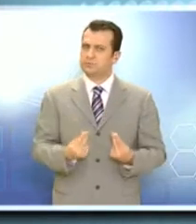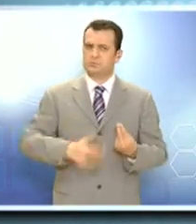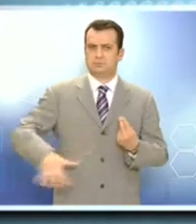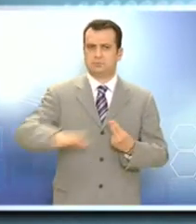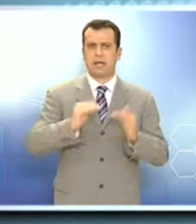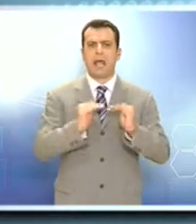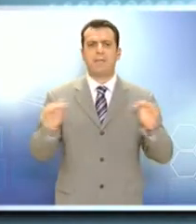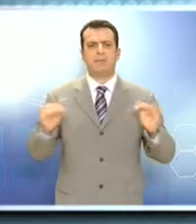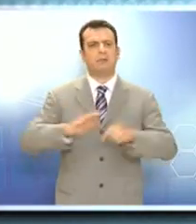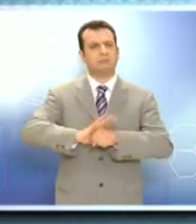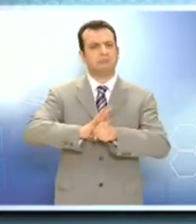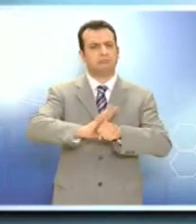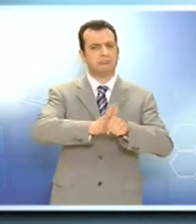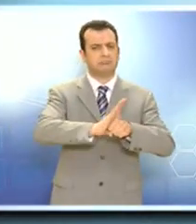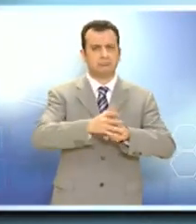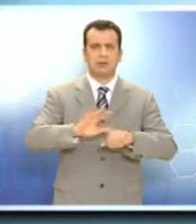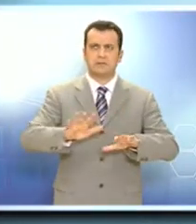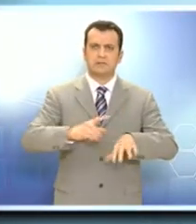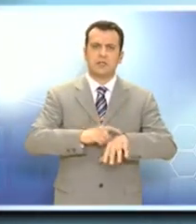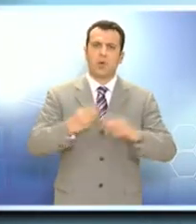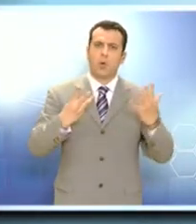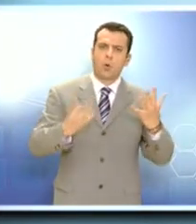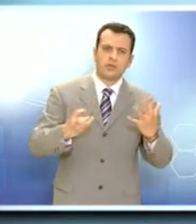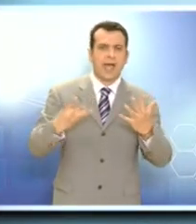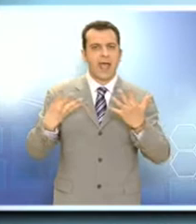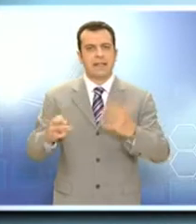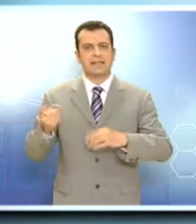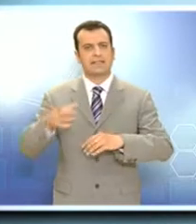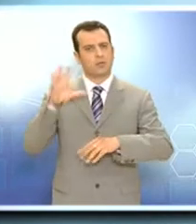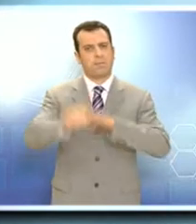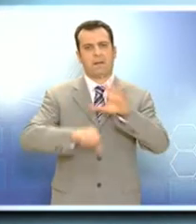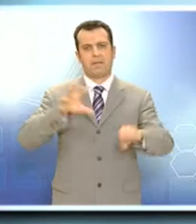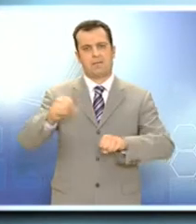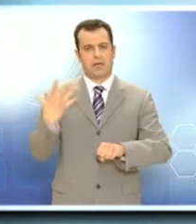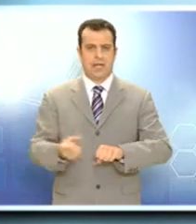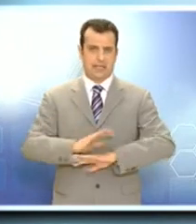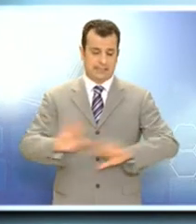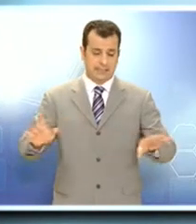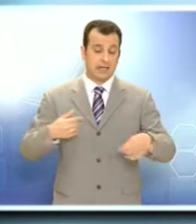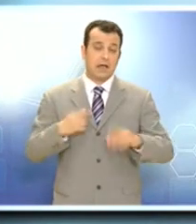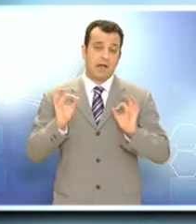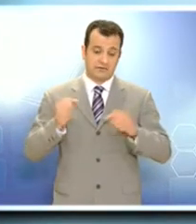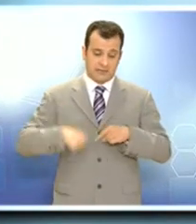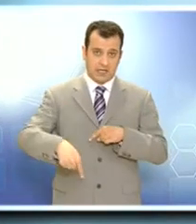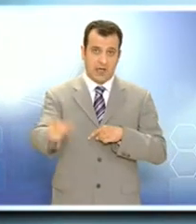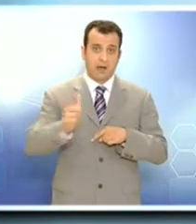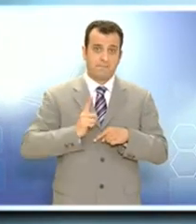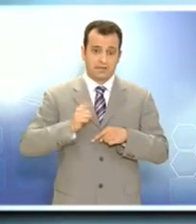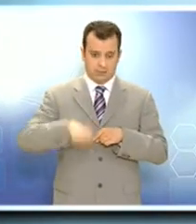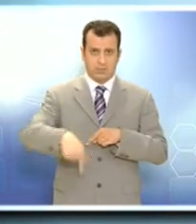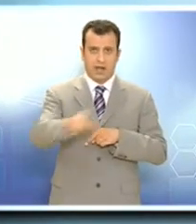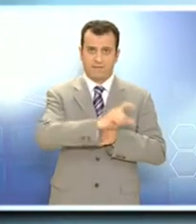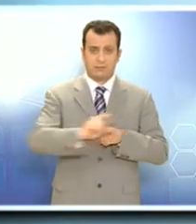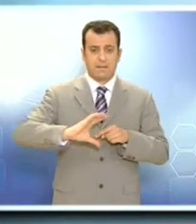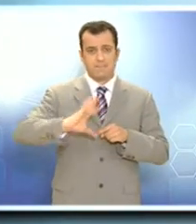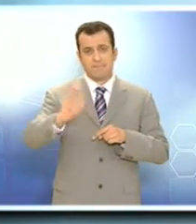επίπεδα στις πληρότητες αγγίζων αυτή τη στιγμή γύρω στο 80-90% και βέβαια περιμένουμε αυτή την εβδομάδα